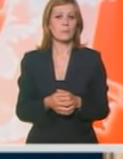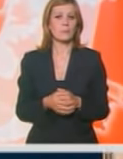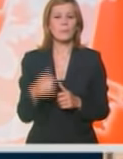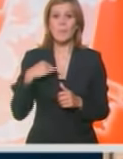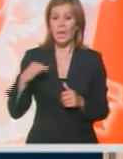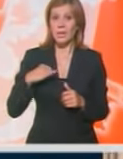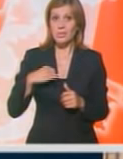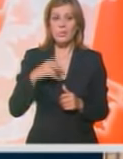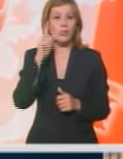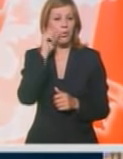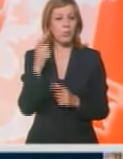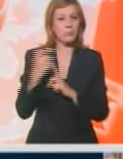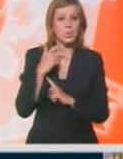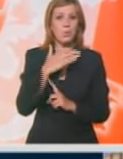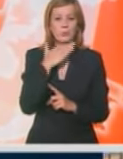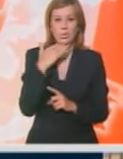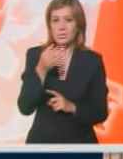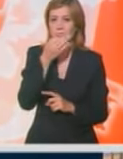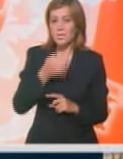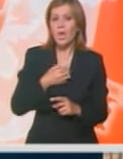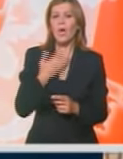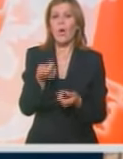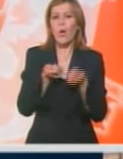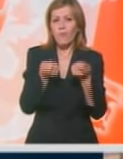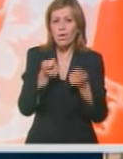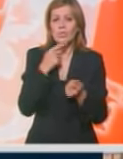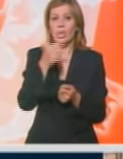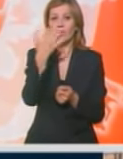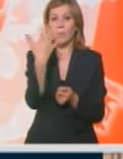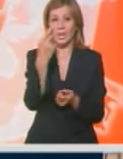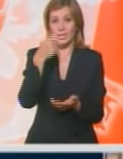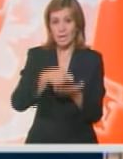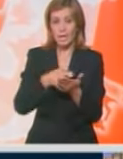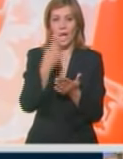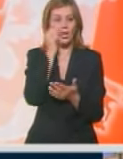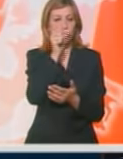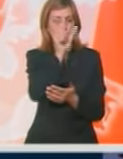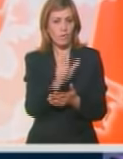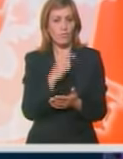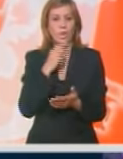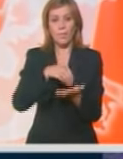Interesni će ljudi, dosta, borlja, kosta, 150 dinara po čoveku.